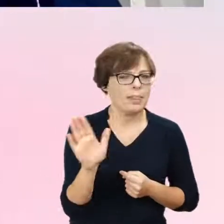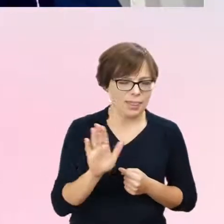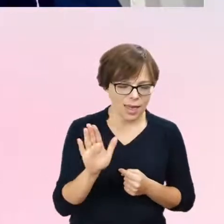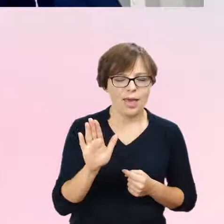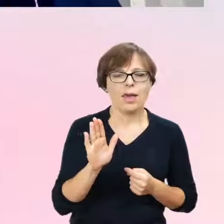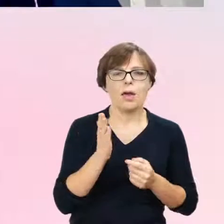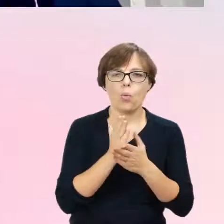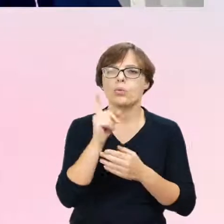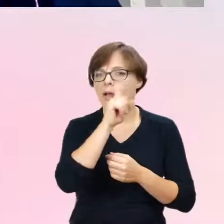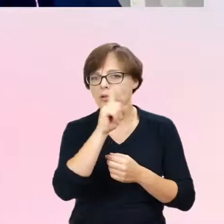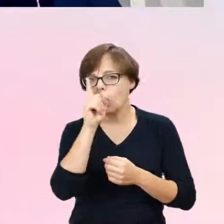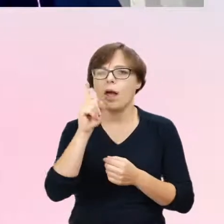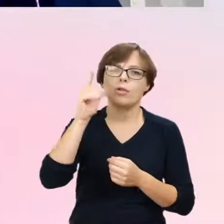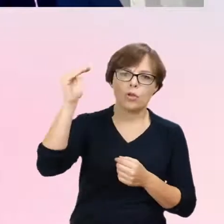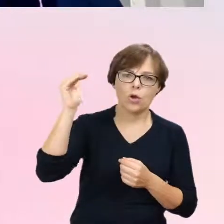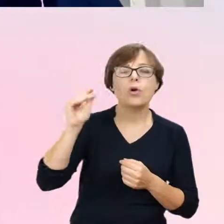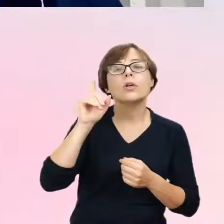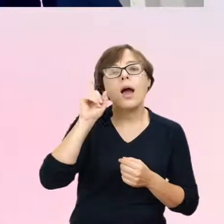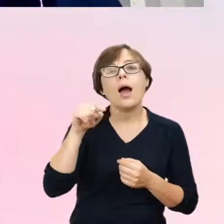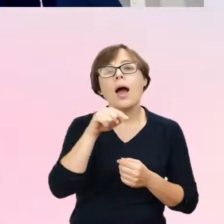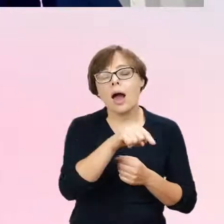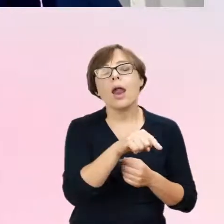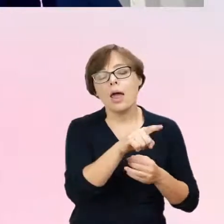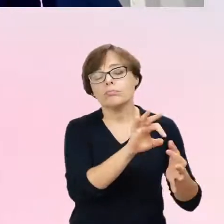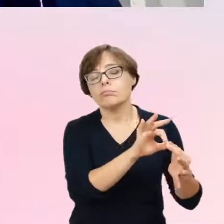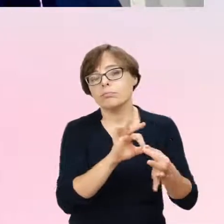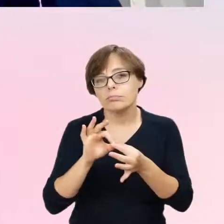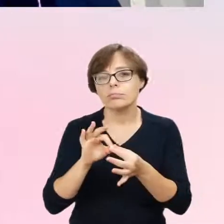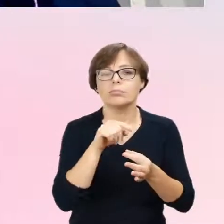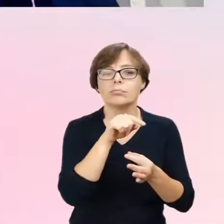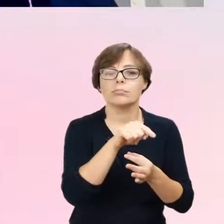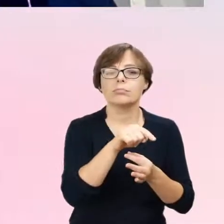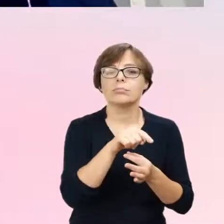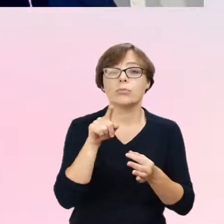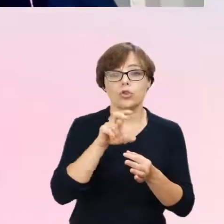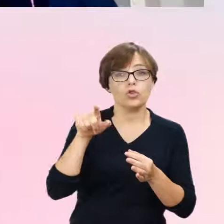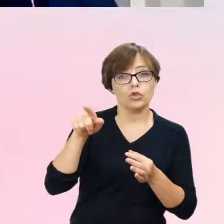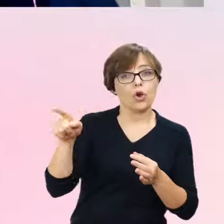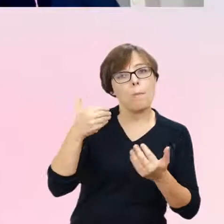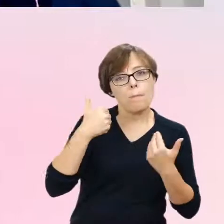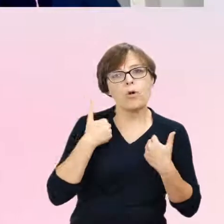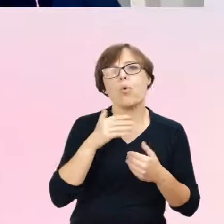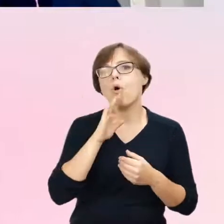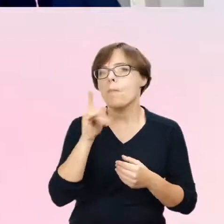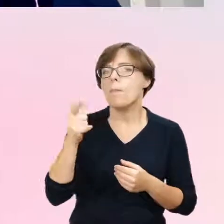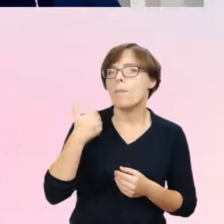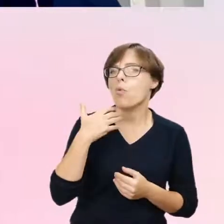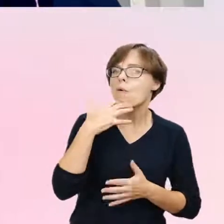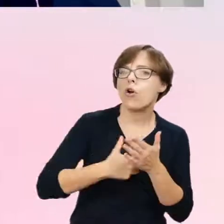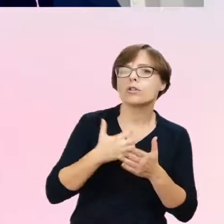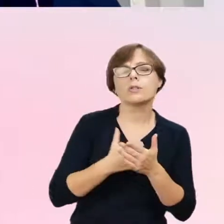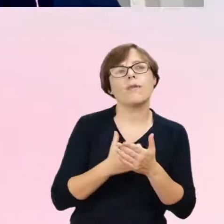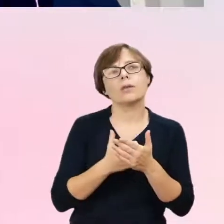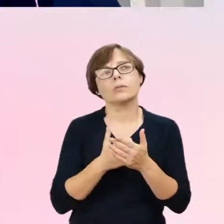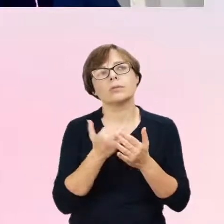one dotyczą historii wykorzystywania atrybutów płci przeciwnej niż oznaczona przy urodzeniu, jakiekolwiek